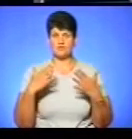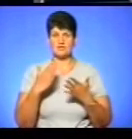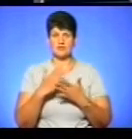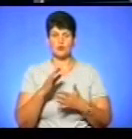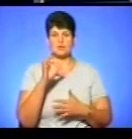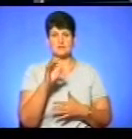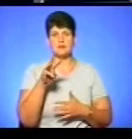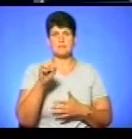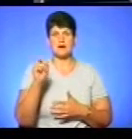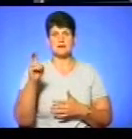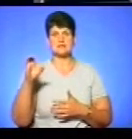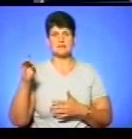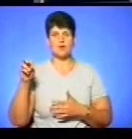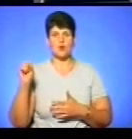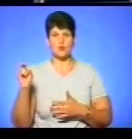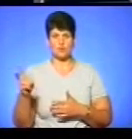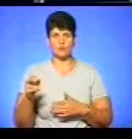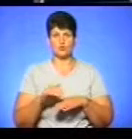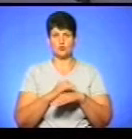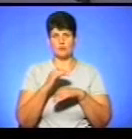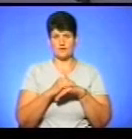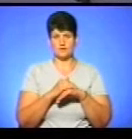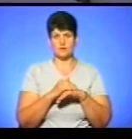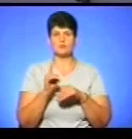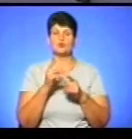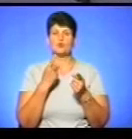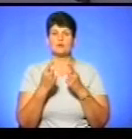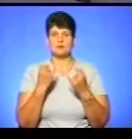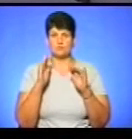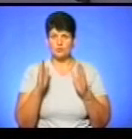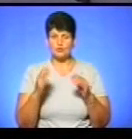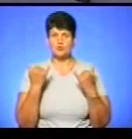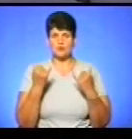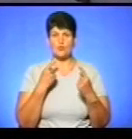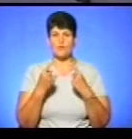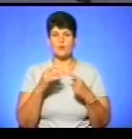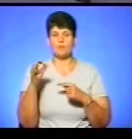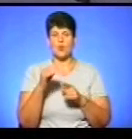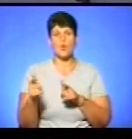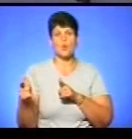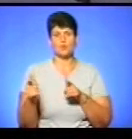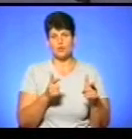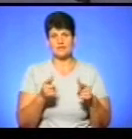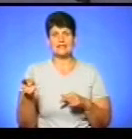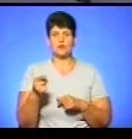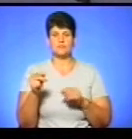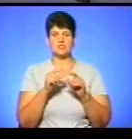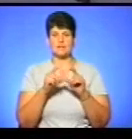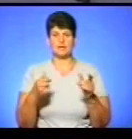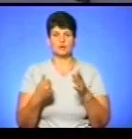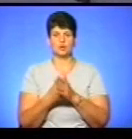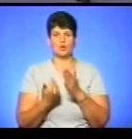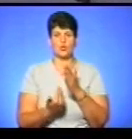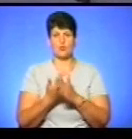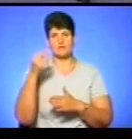Оксана Максимлюк. Добровечора, Оксано. Про що сьогодні розмовляєте? Вітаю, Іро. Сьогодні говоримо про готовність тернопільських шкіл до нового